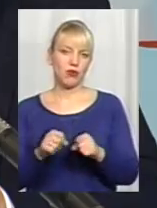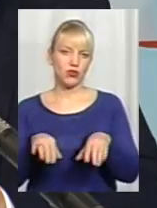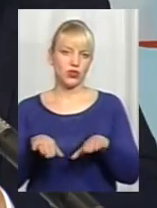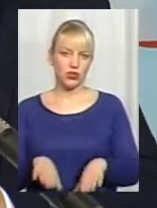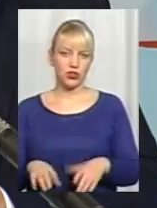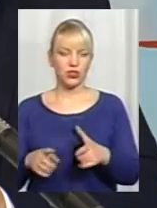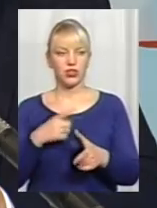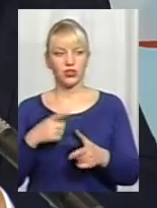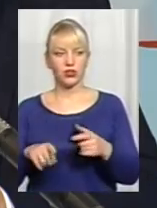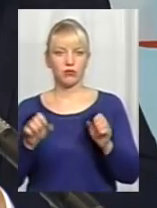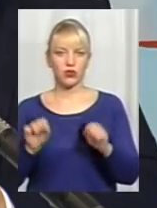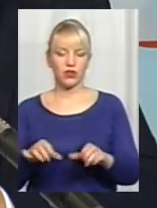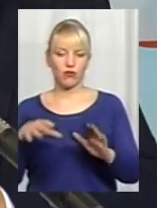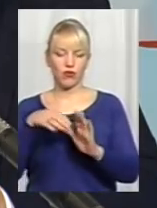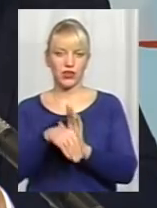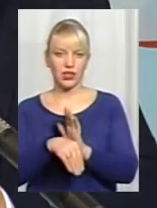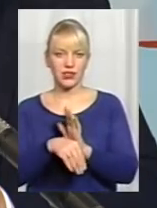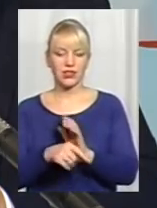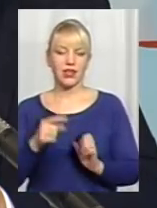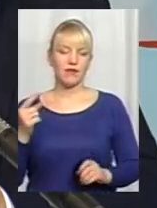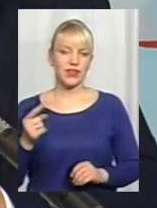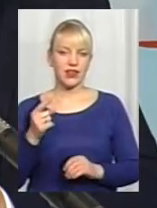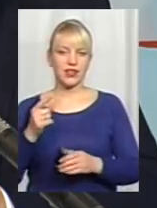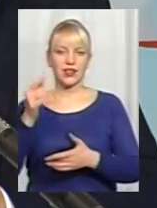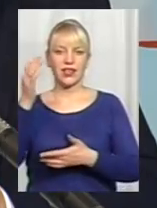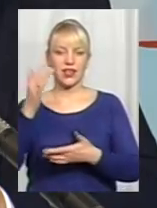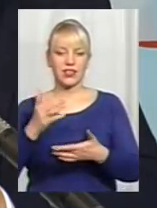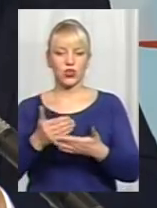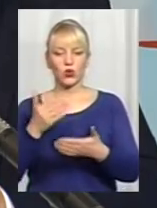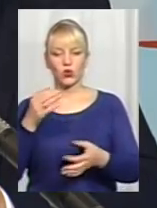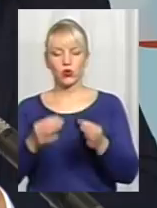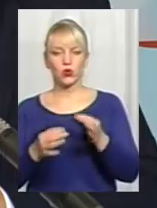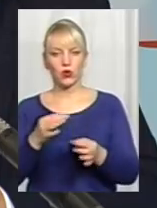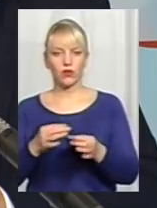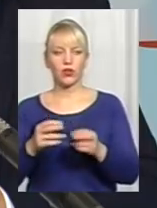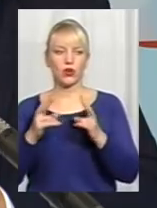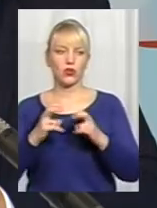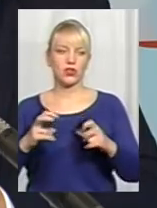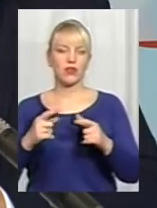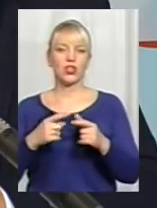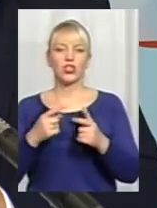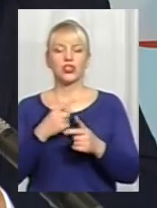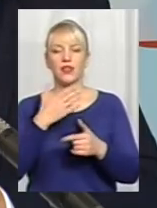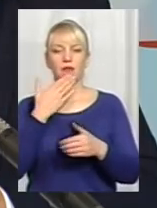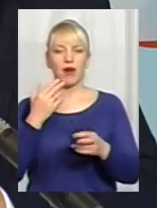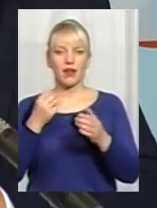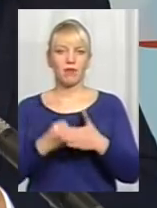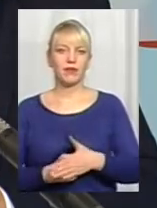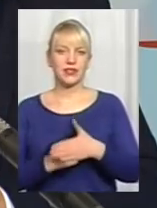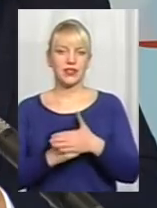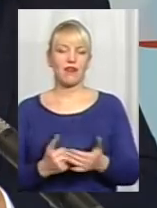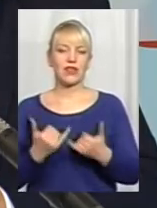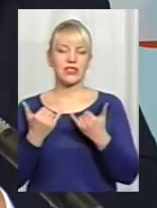чи можливо внесення в єдиний реєстр досудових розслідувань, чи можливо немає підстав таких. За